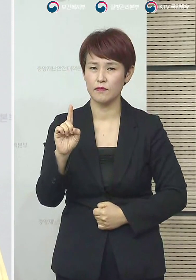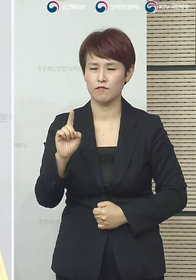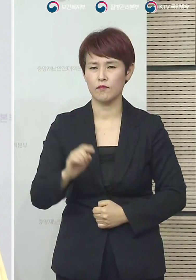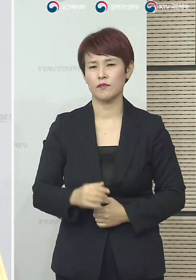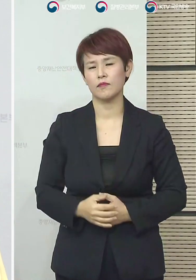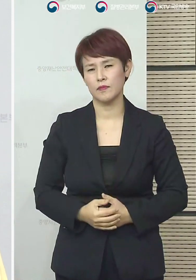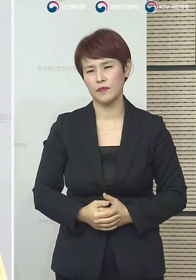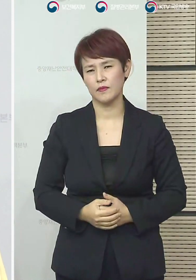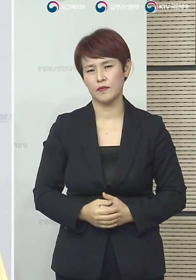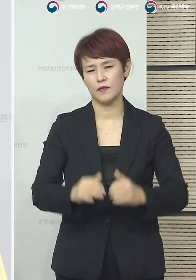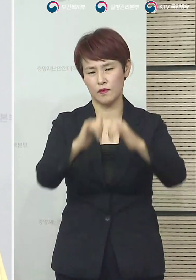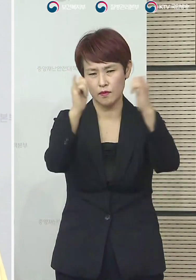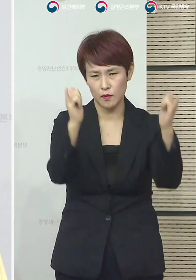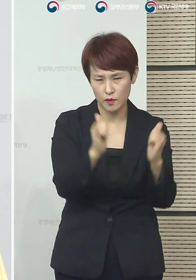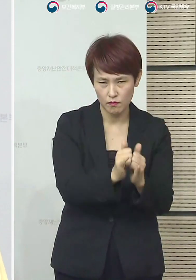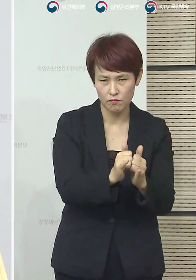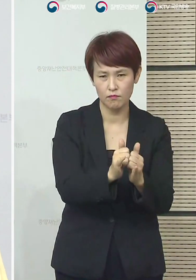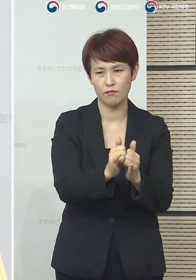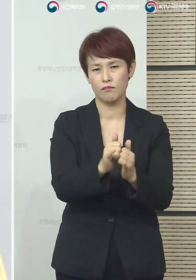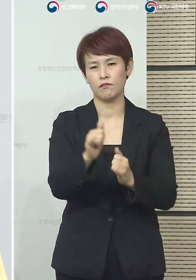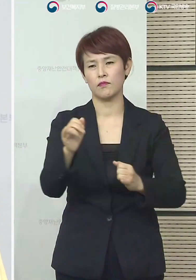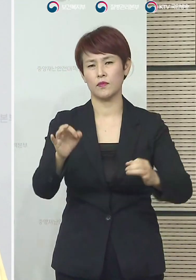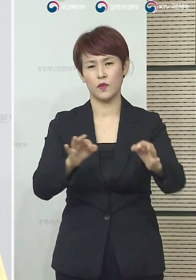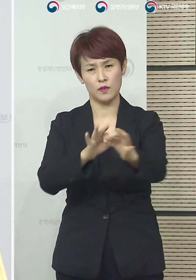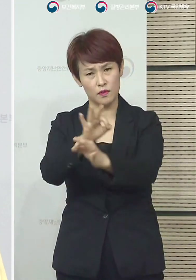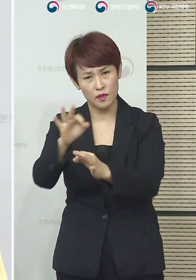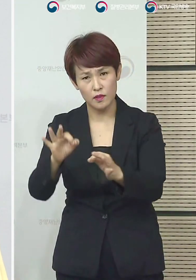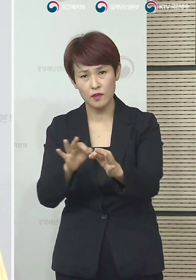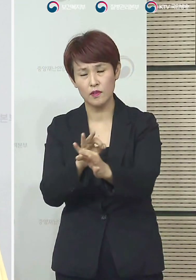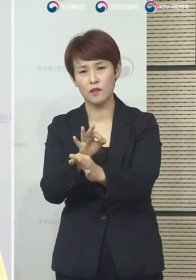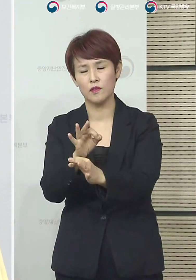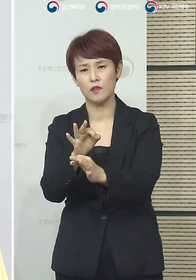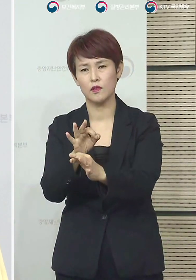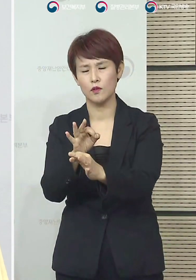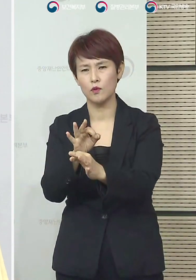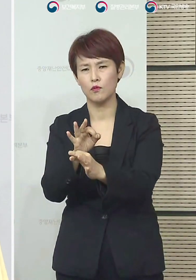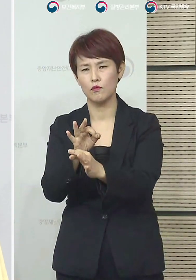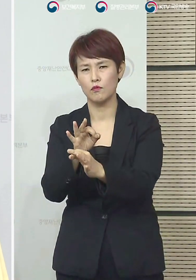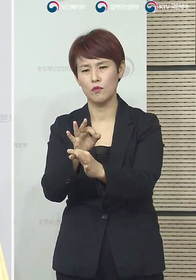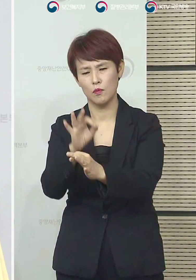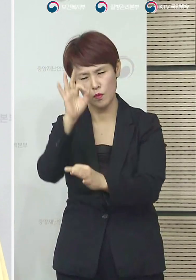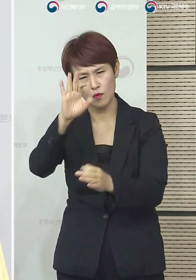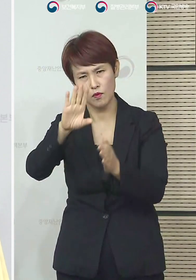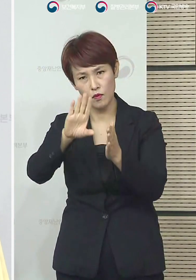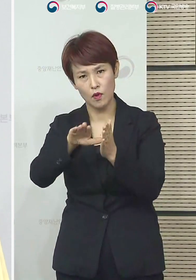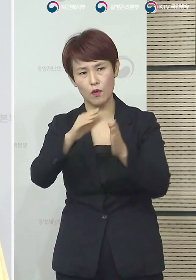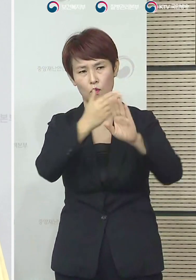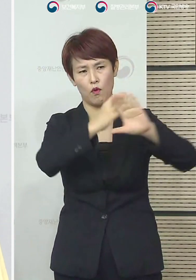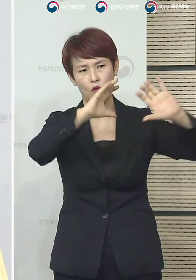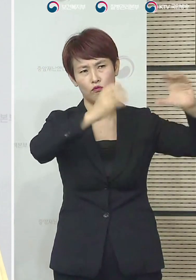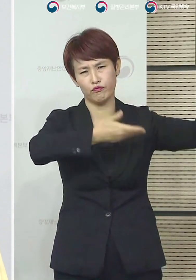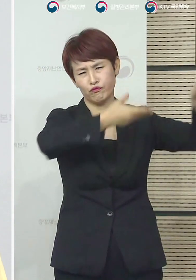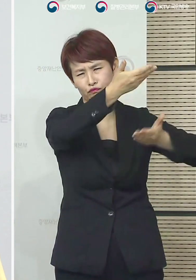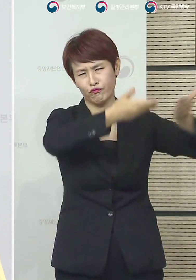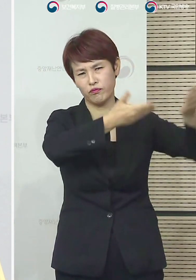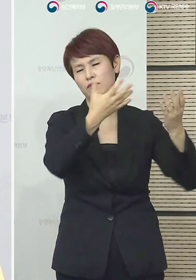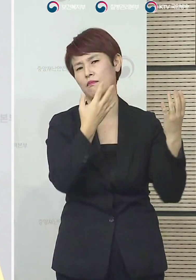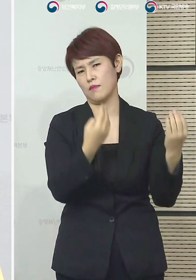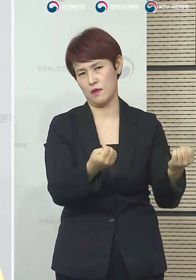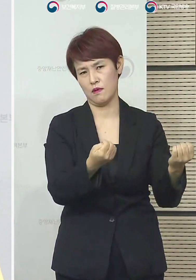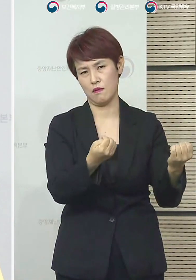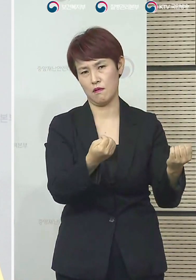사회적으로도 또 경제적으로도 외국하고의 교류도 굉장히 많고 또